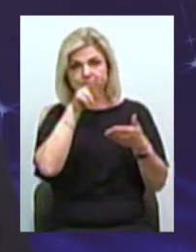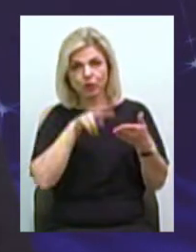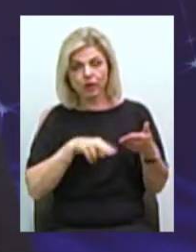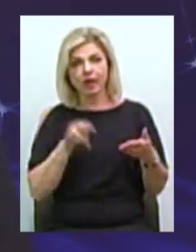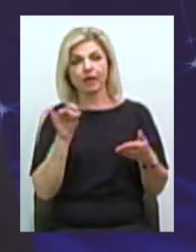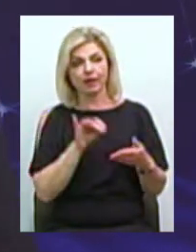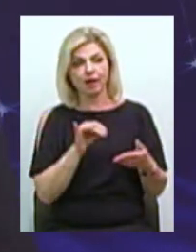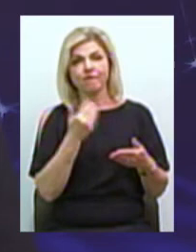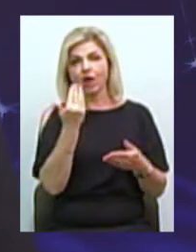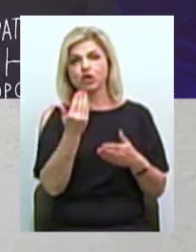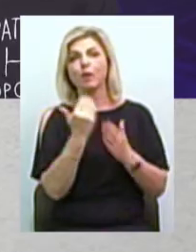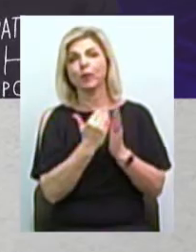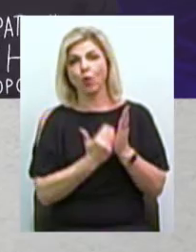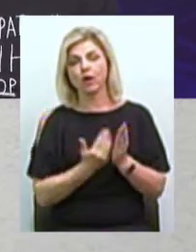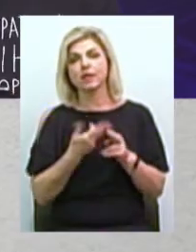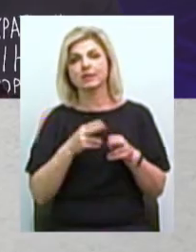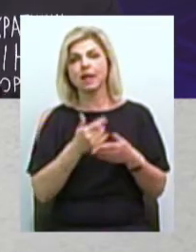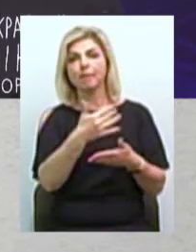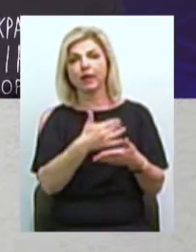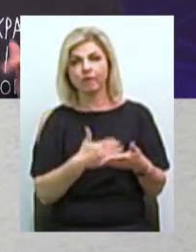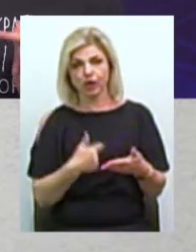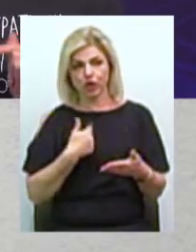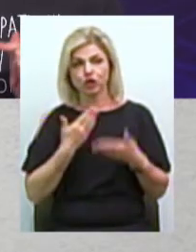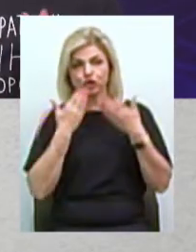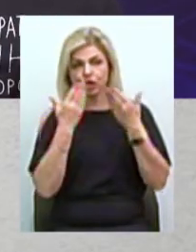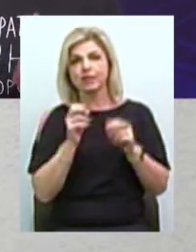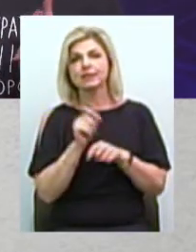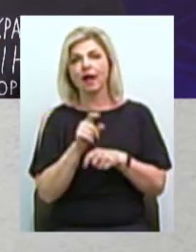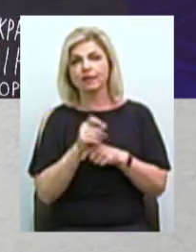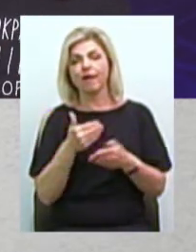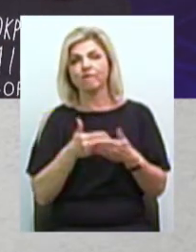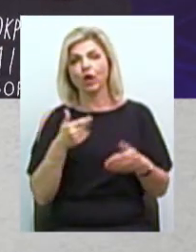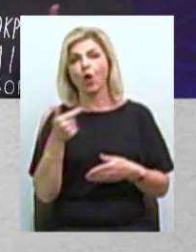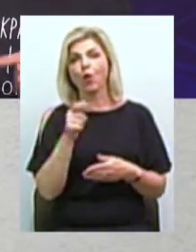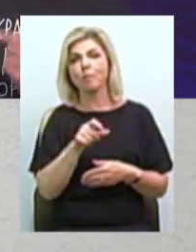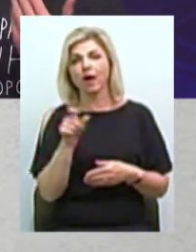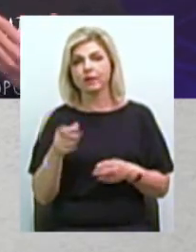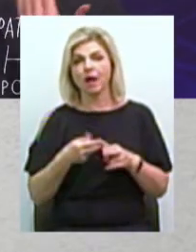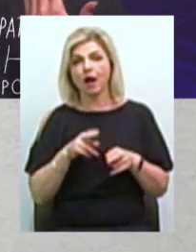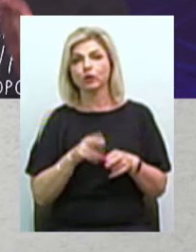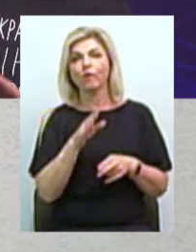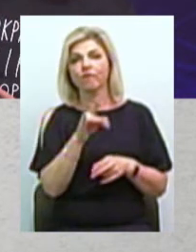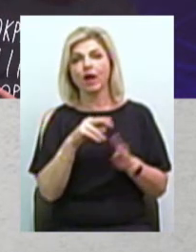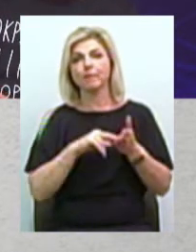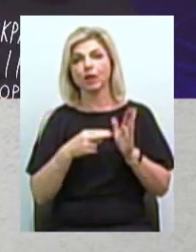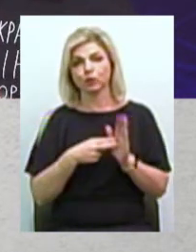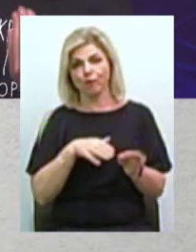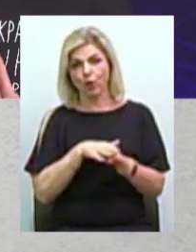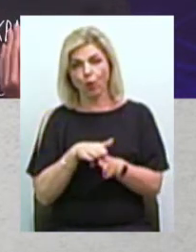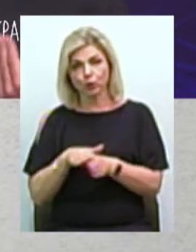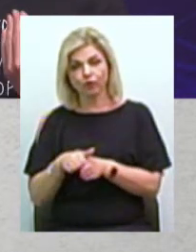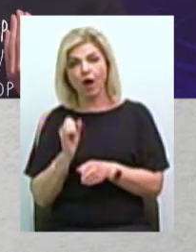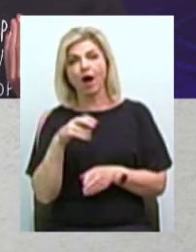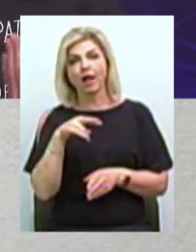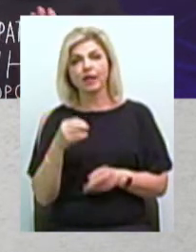Ваша програма – це перелік, я зачитую, задач від громадян, які ви плануєте виконувати Але